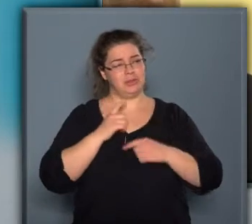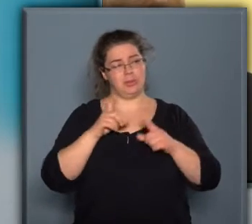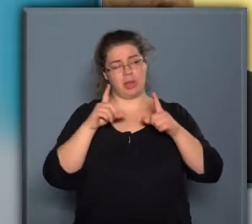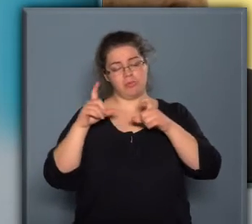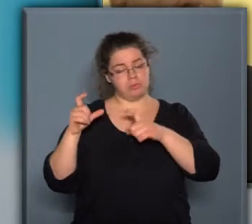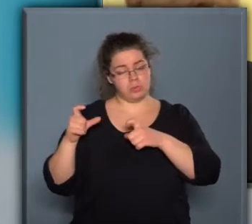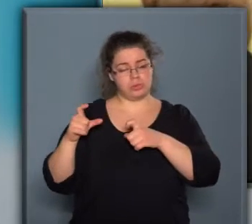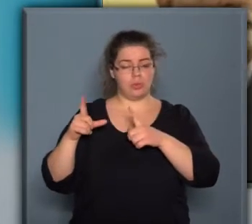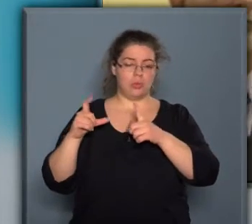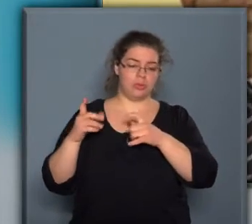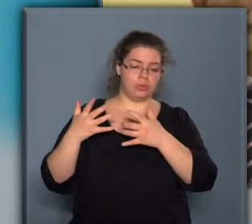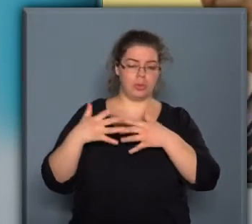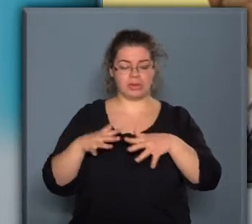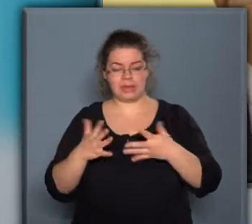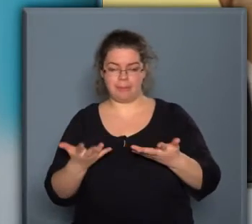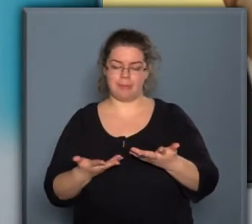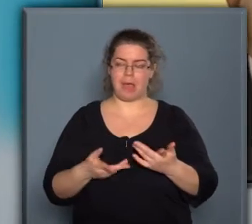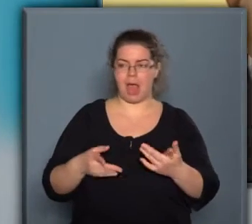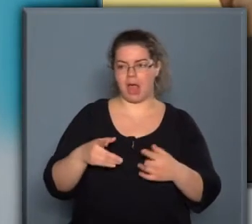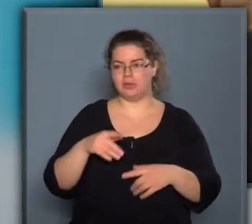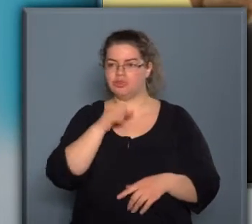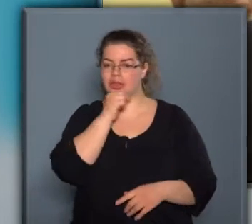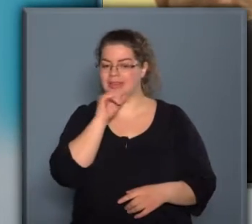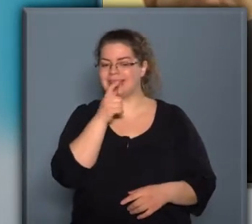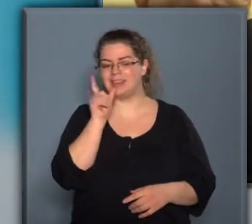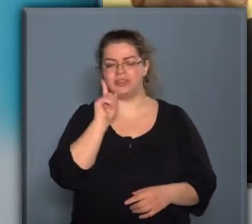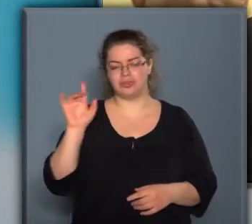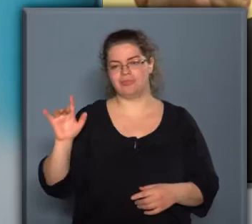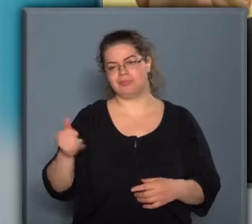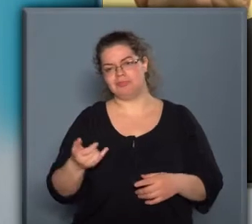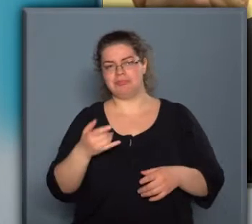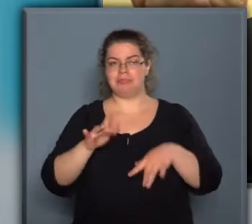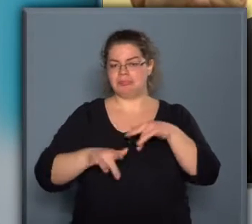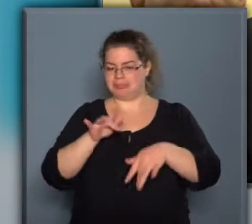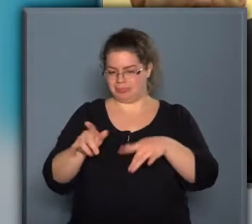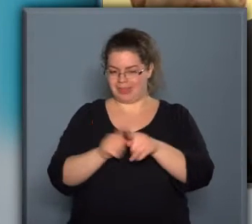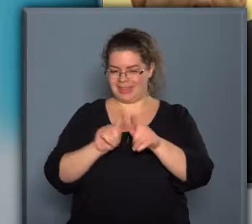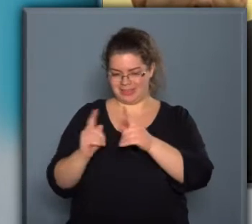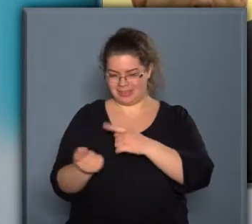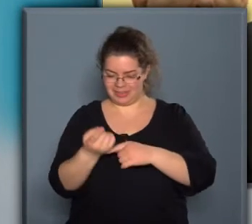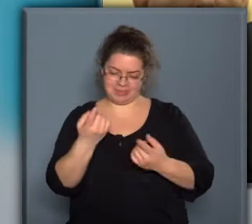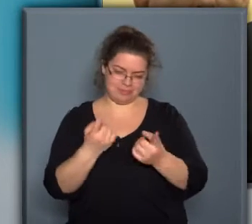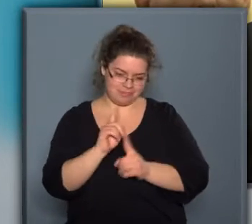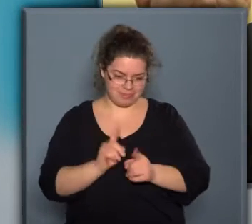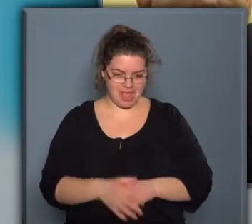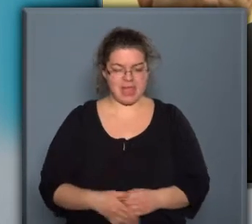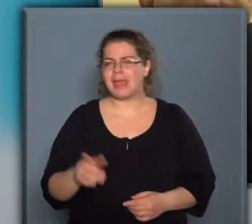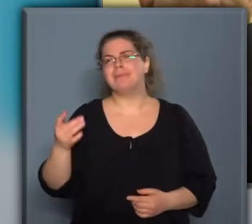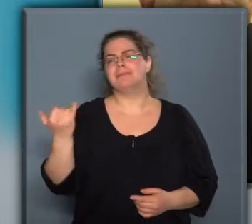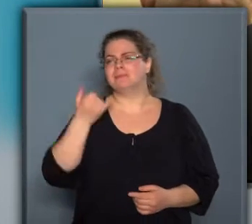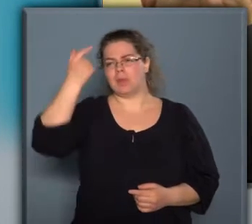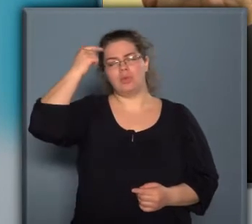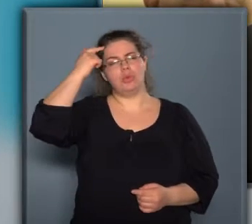fotógéppel a kezében Saci is jár így, hiszen nem feltétlenül a tudatosság